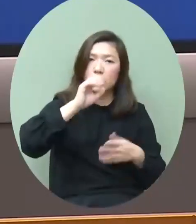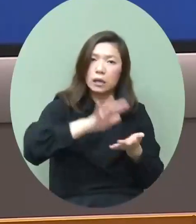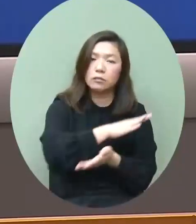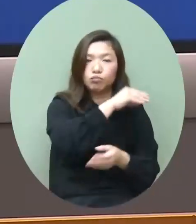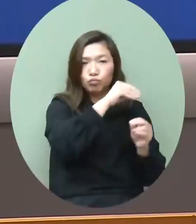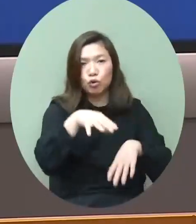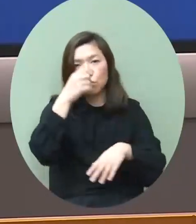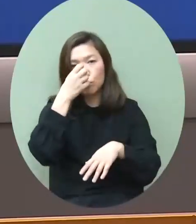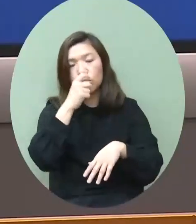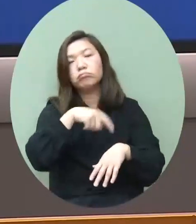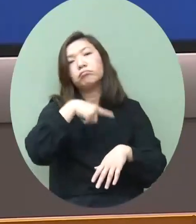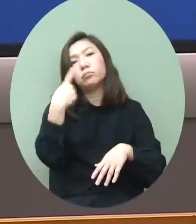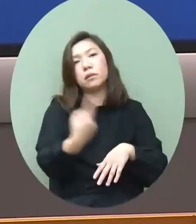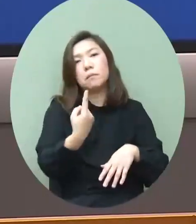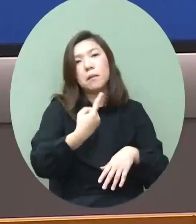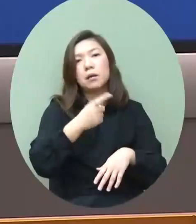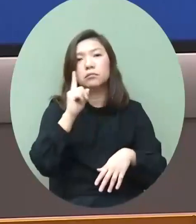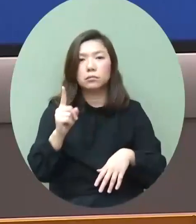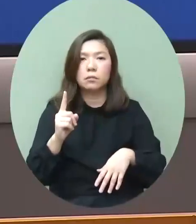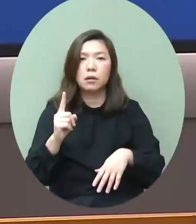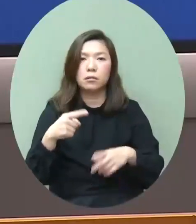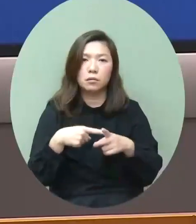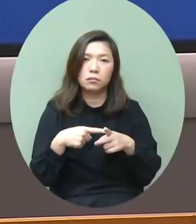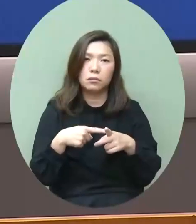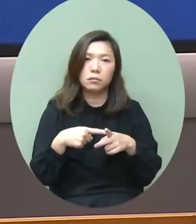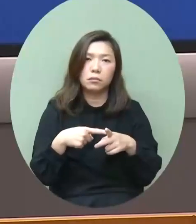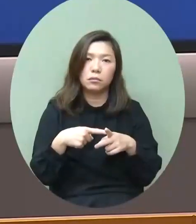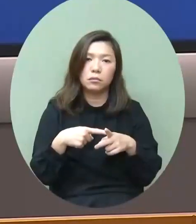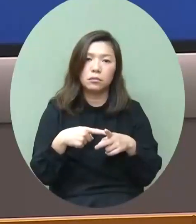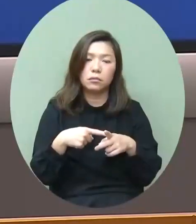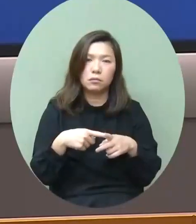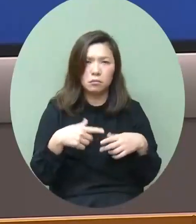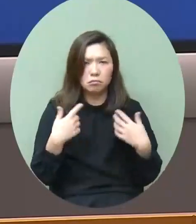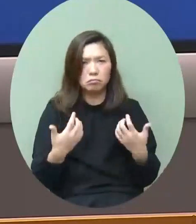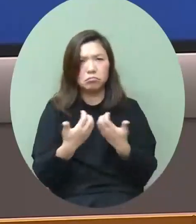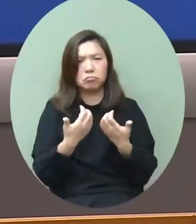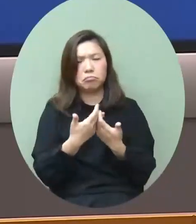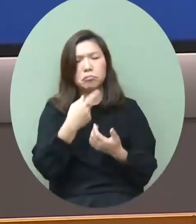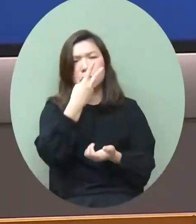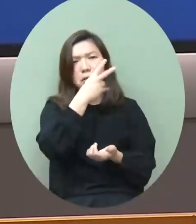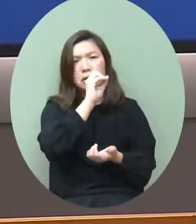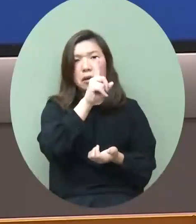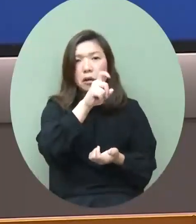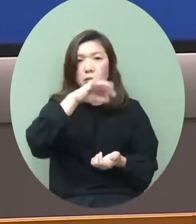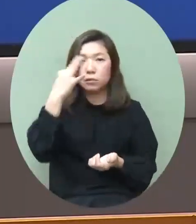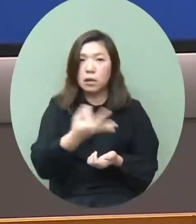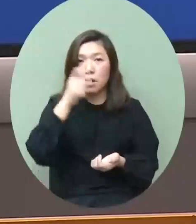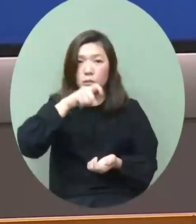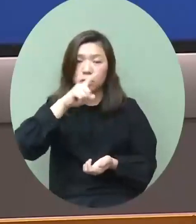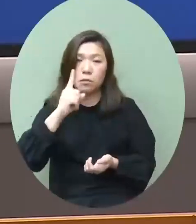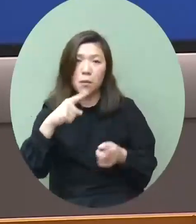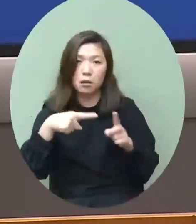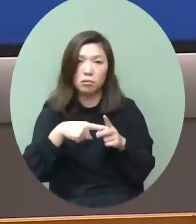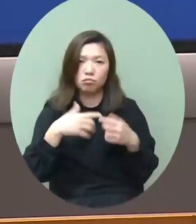移入了11,100人相對於2019年的39,100人只剩下